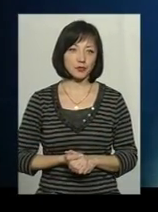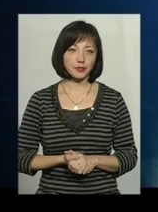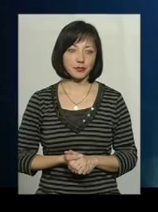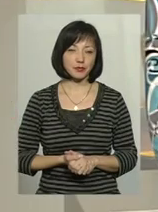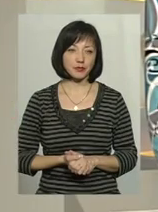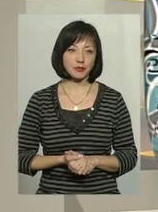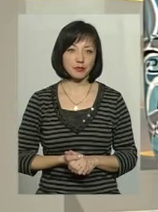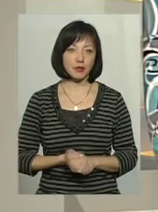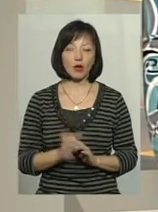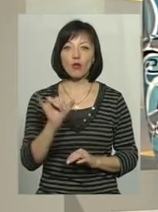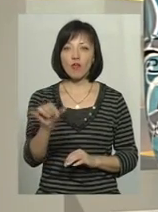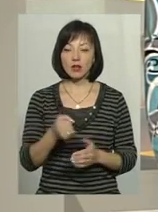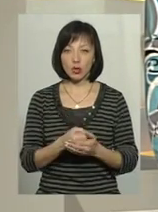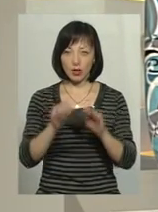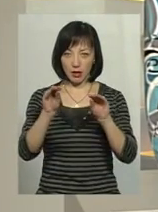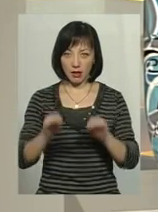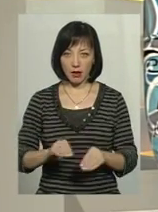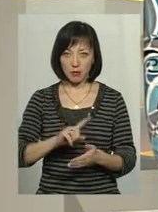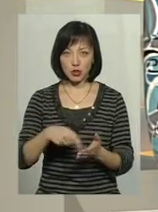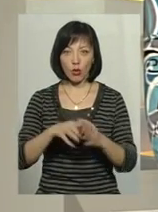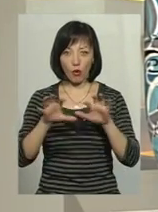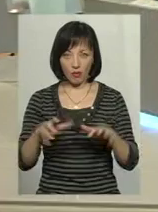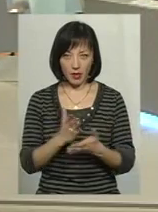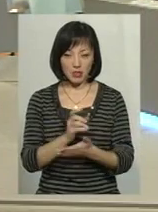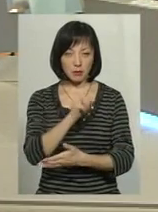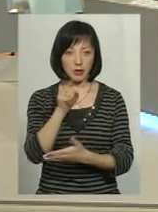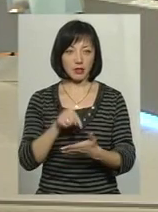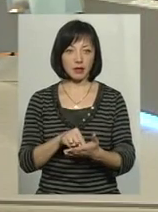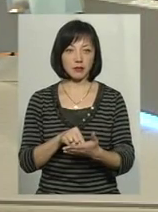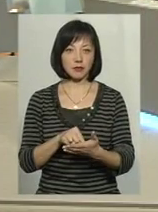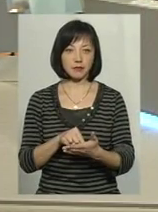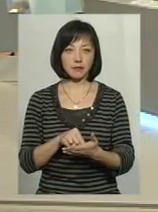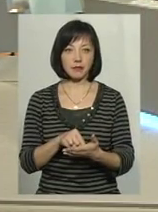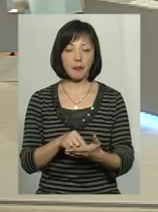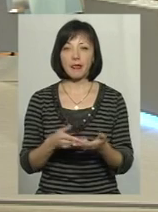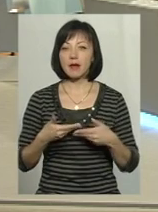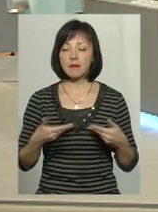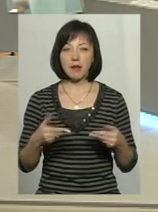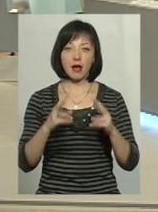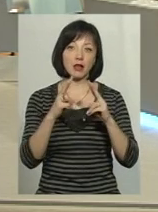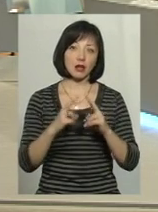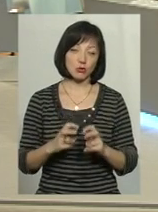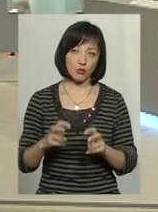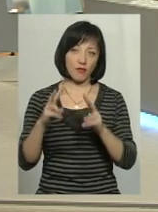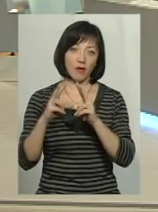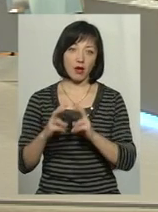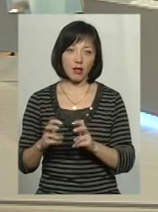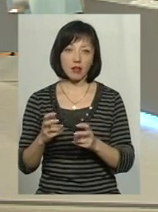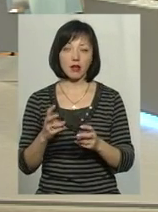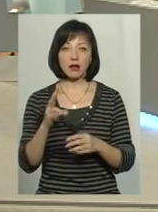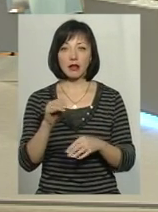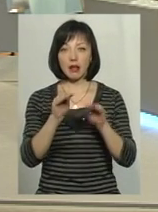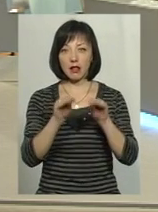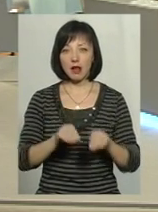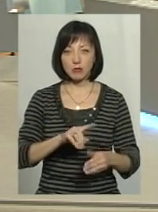У вас до декларації міського голови є запитання? Ми аналізували декларацію